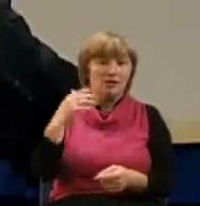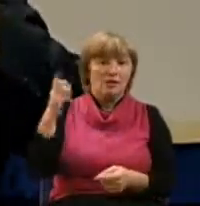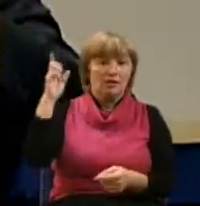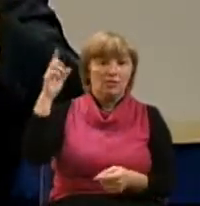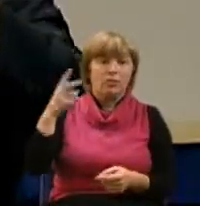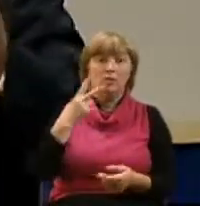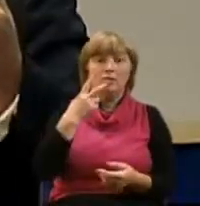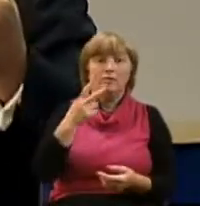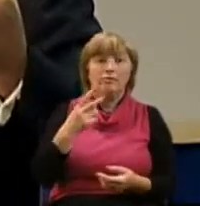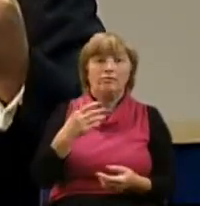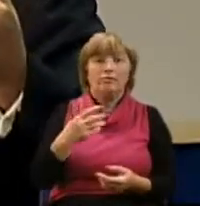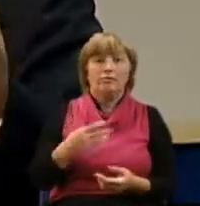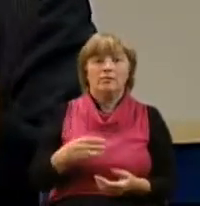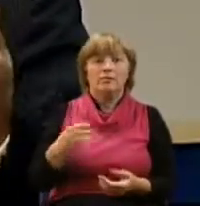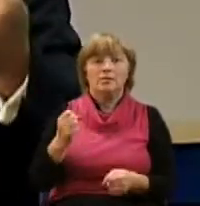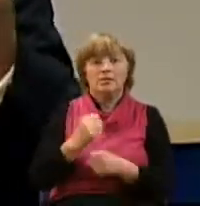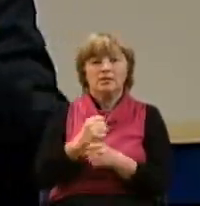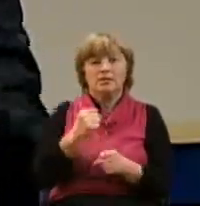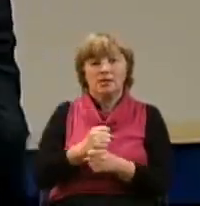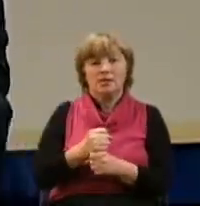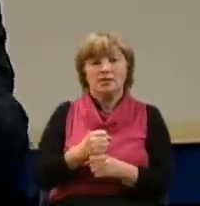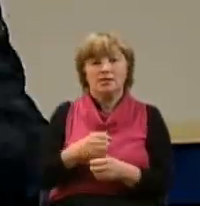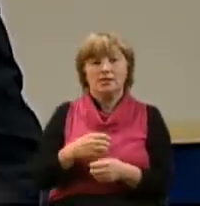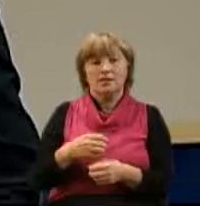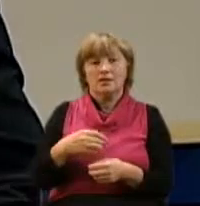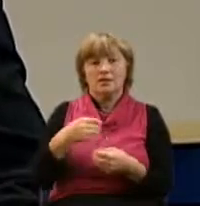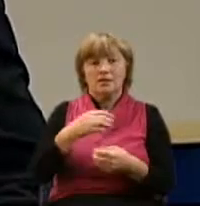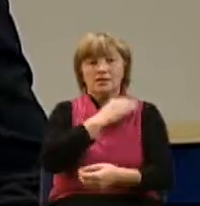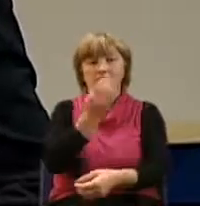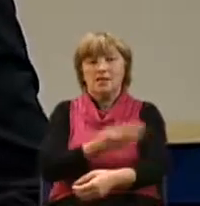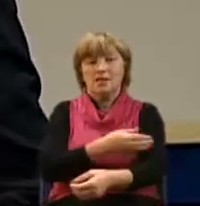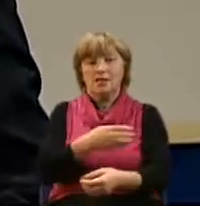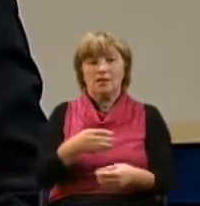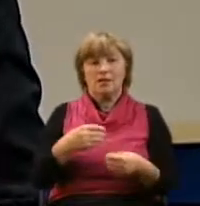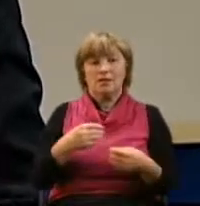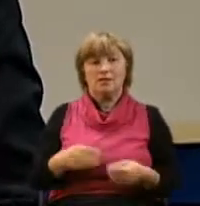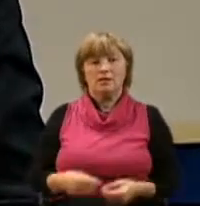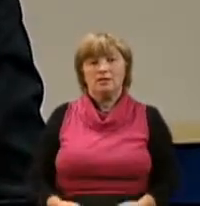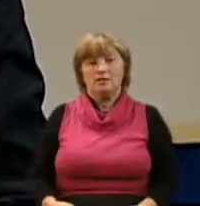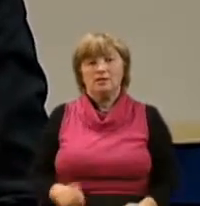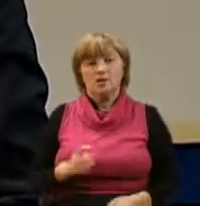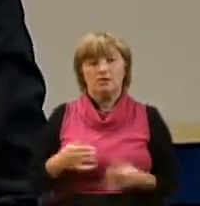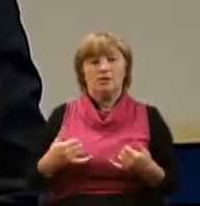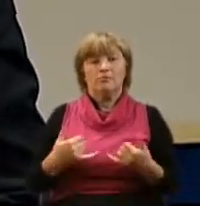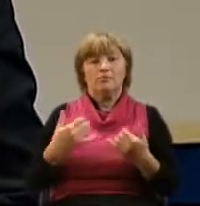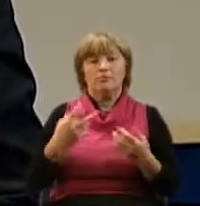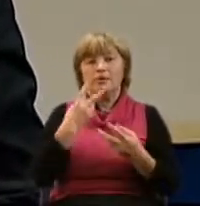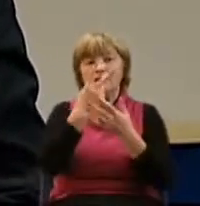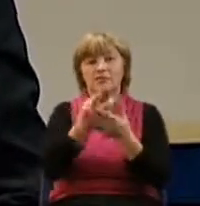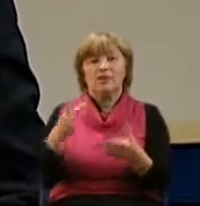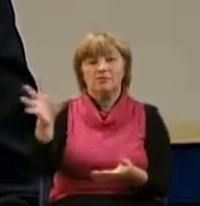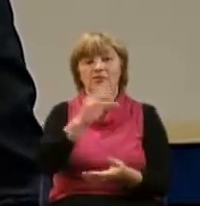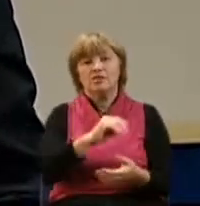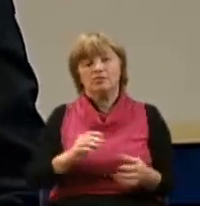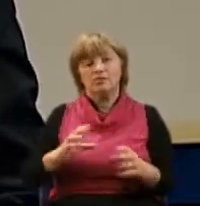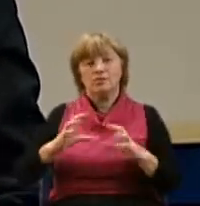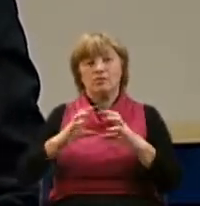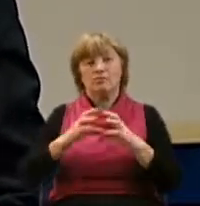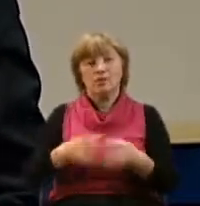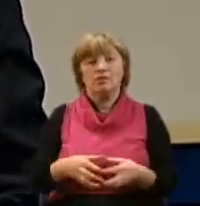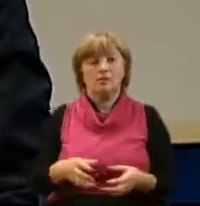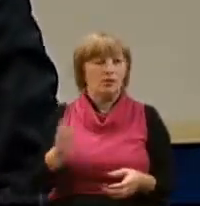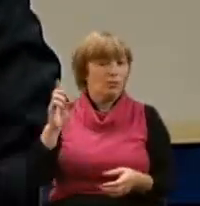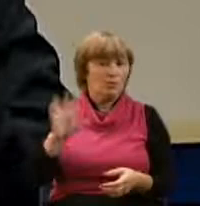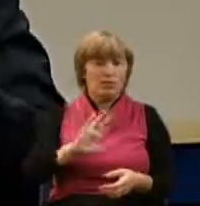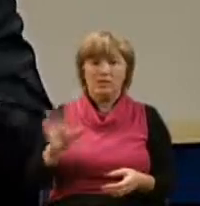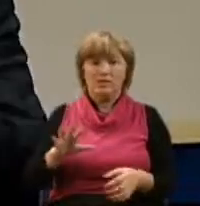помажет их, когда они покажут всему миру, какие они великие и какие они сильные? Бог не работает с такими людьми.